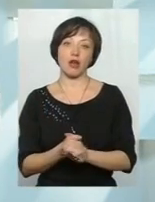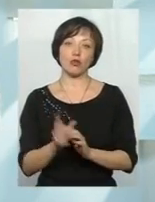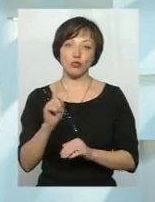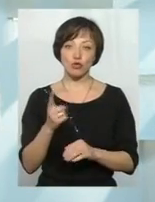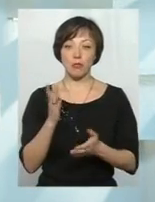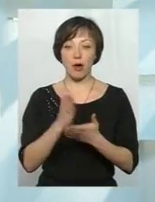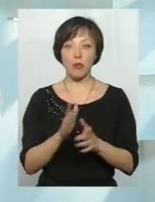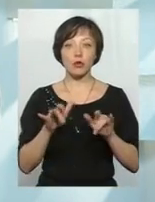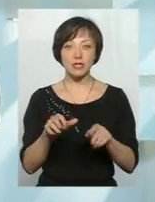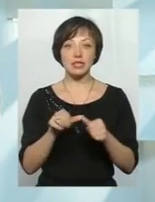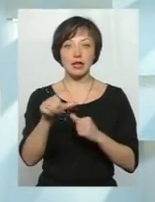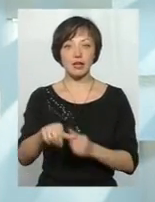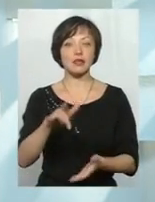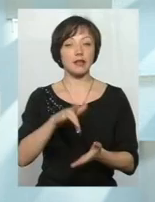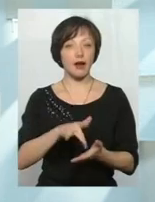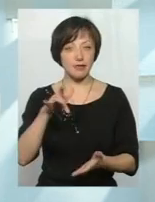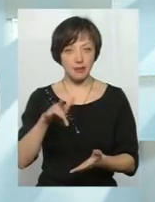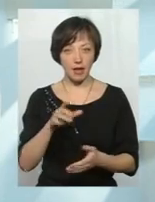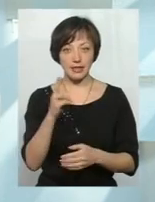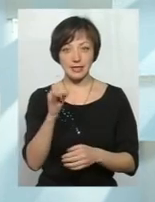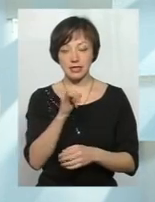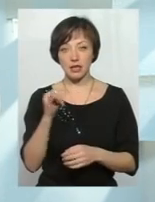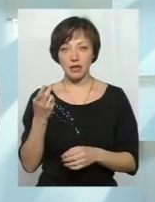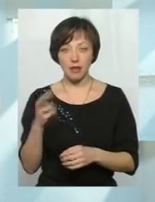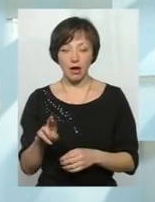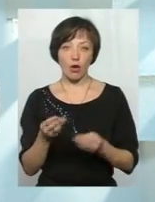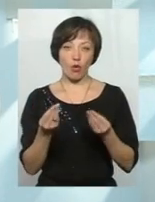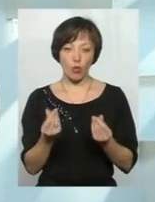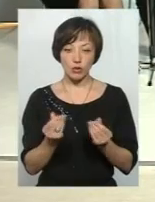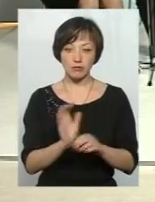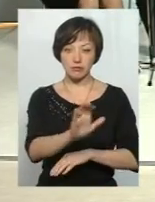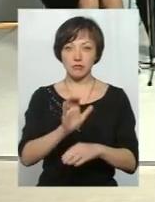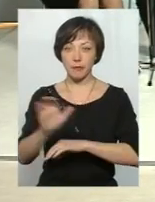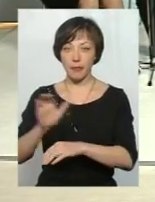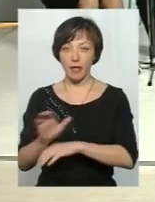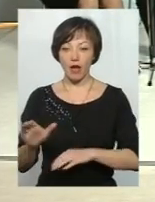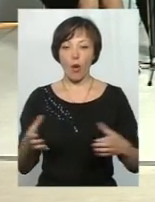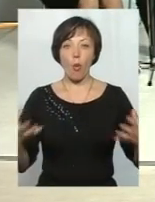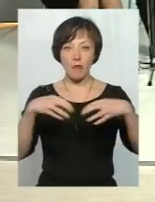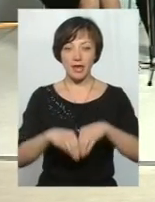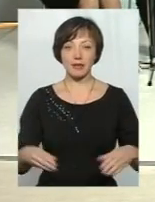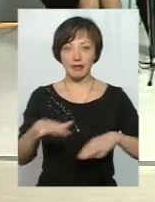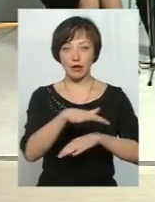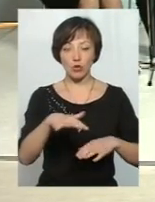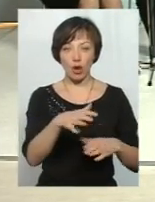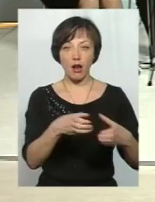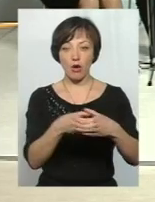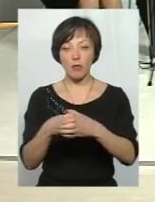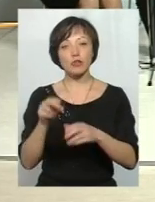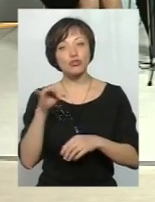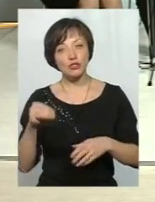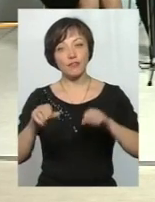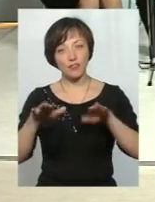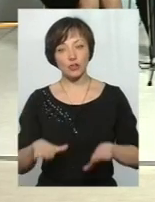маємо процес децентралізації, кошти йдуть в об'єднані територіальні громади і, знову же, чи вирішується на